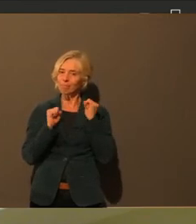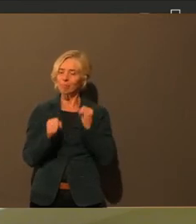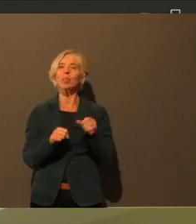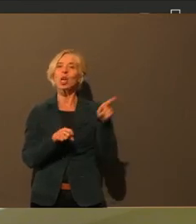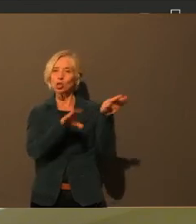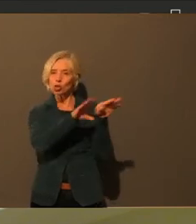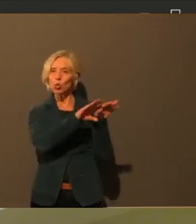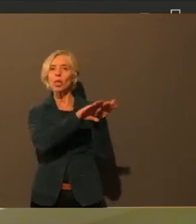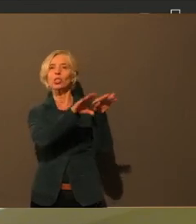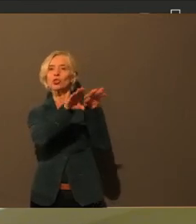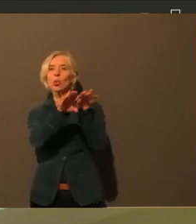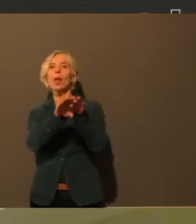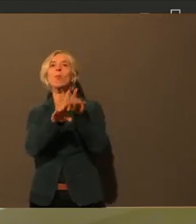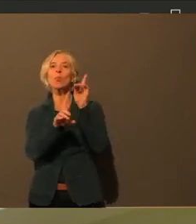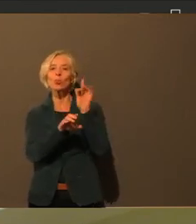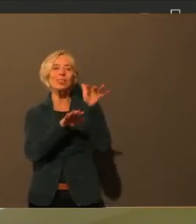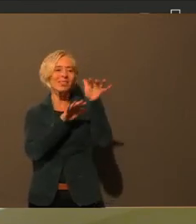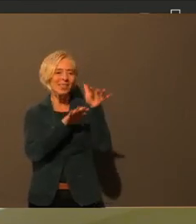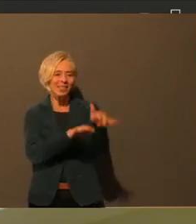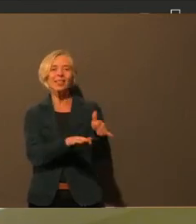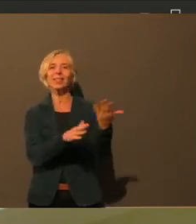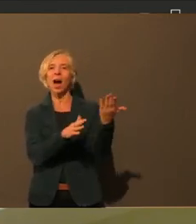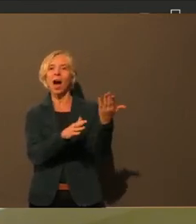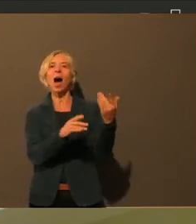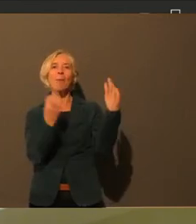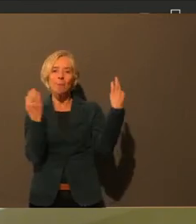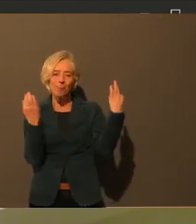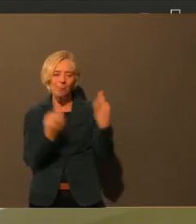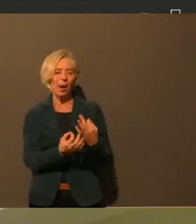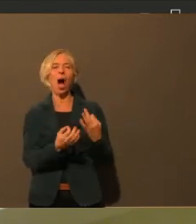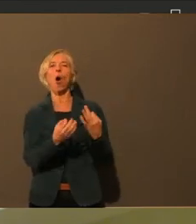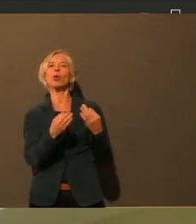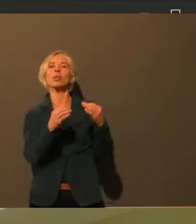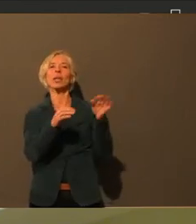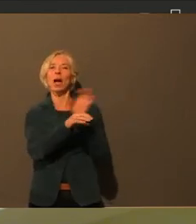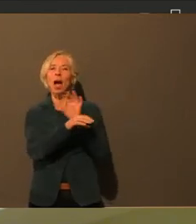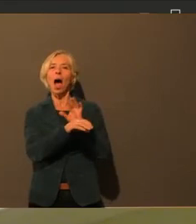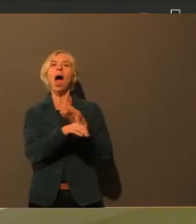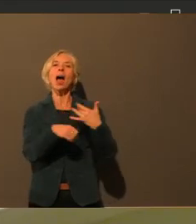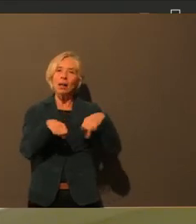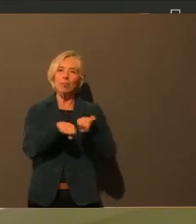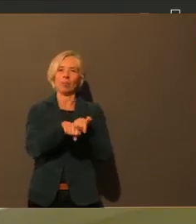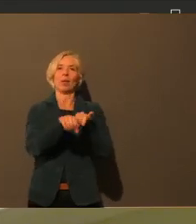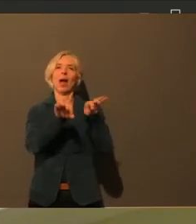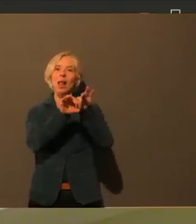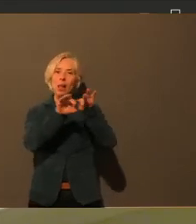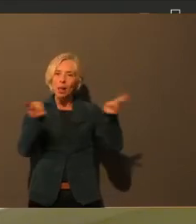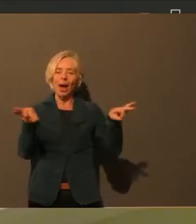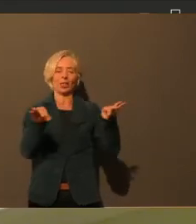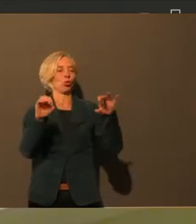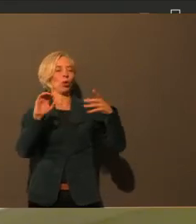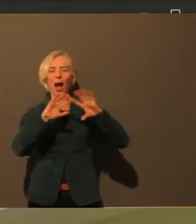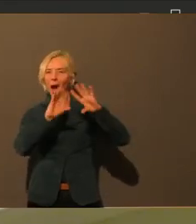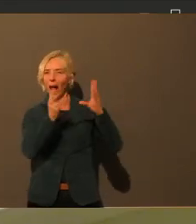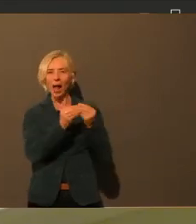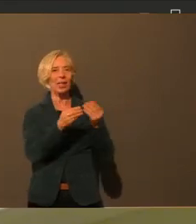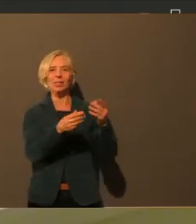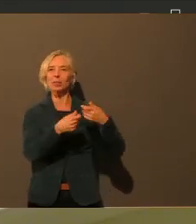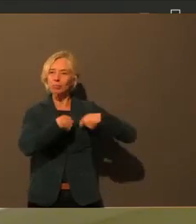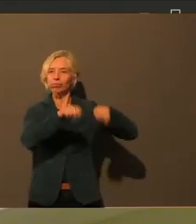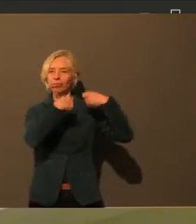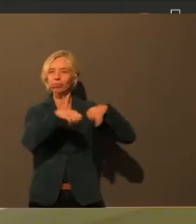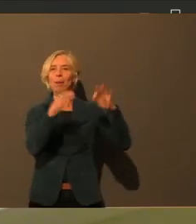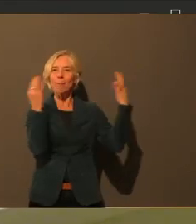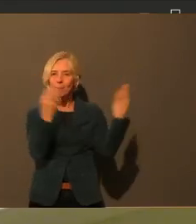-Routern, eben die Infrastruktur am Gegenstück bei den Schulen eben auch konsequent hochzufahren, um da auf der sicheren Seite